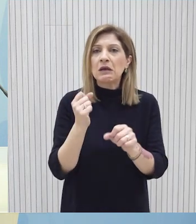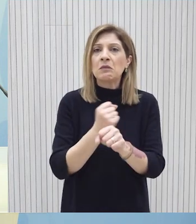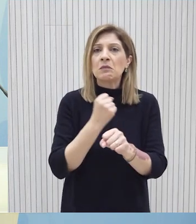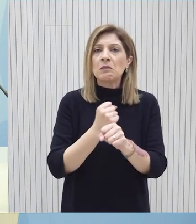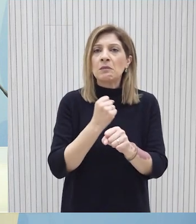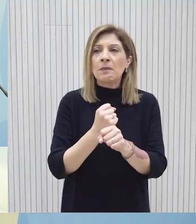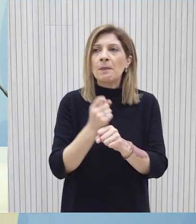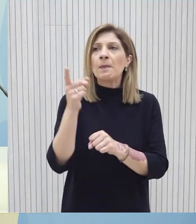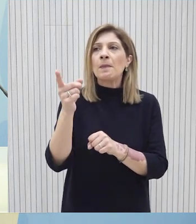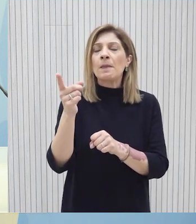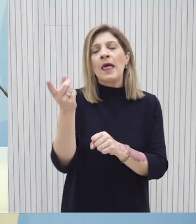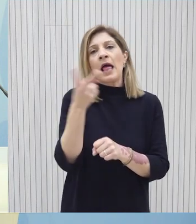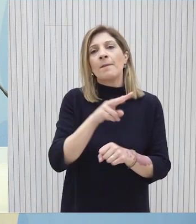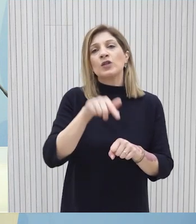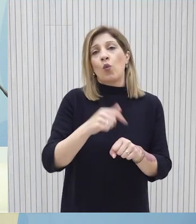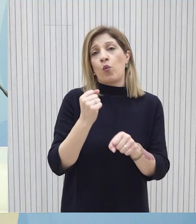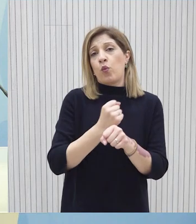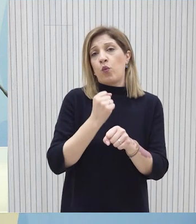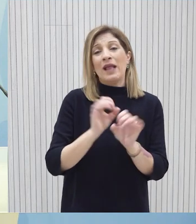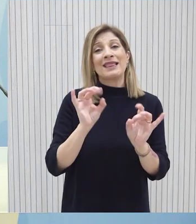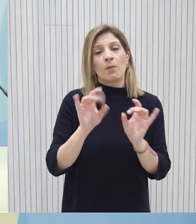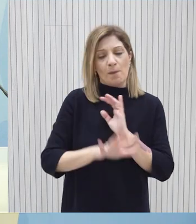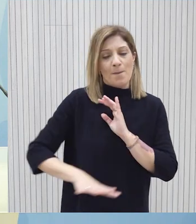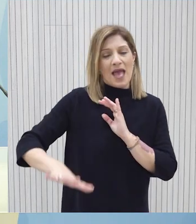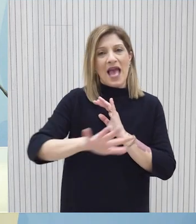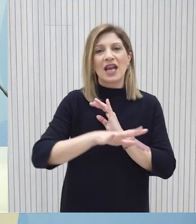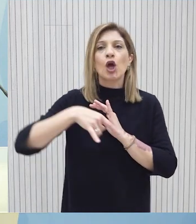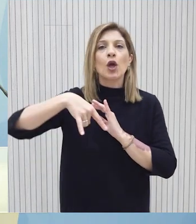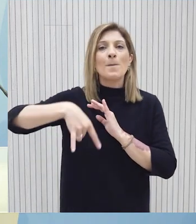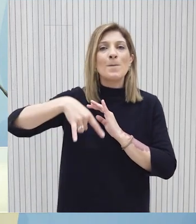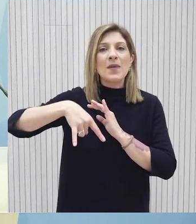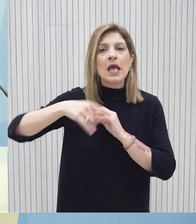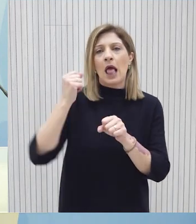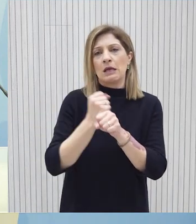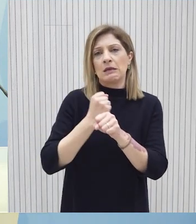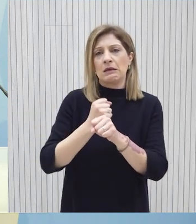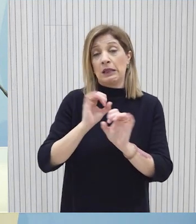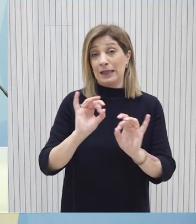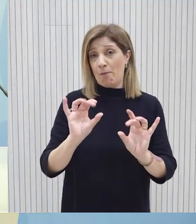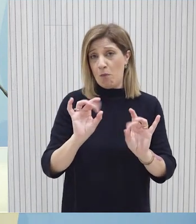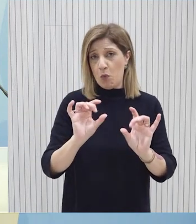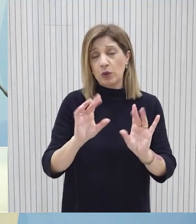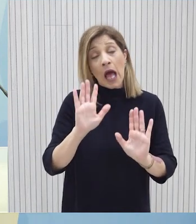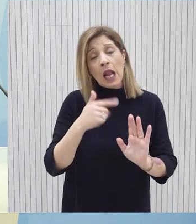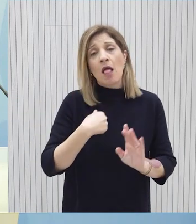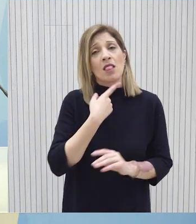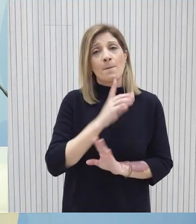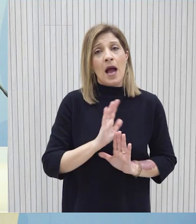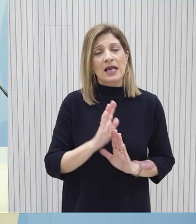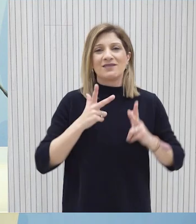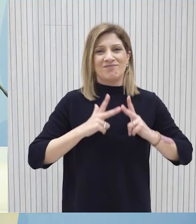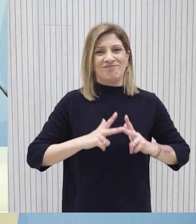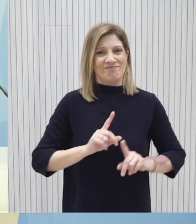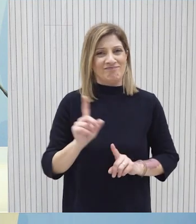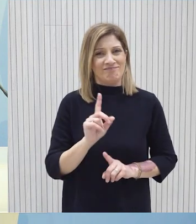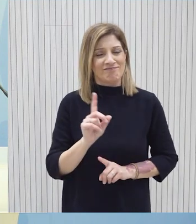Δεν πραγματοποιούνται οι εργασίες στην περιοχή της Πύλας αυτό είναι κάτι το οποίο εμάς δεν μας ικανοποιεί εμείς έχουμε πει από την πρώτη στιγμή που αναλάβαμε την πρωτοβουλία